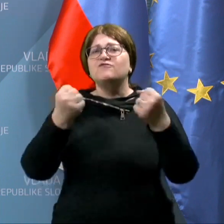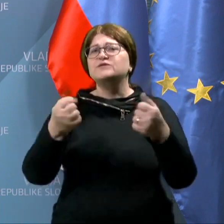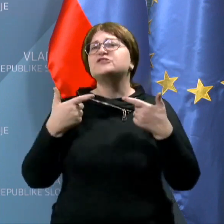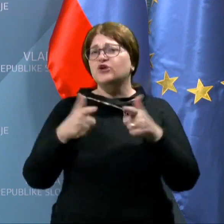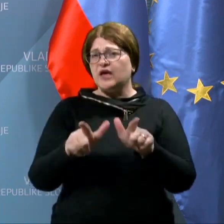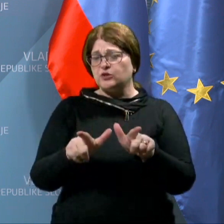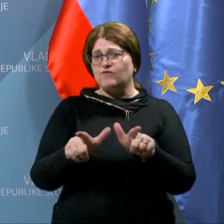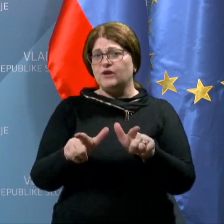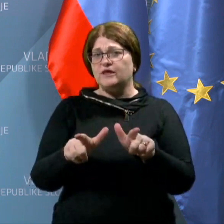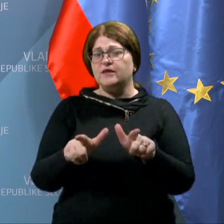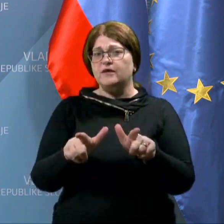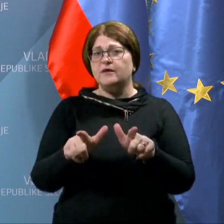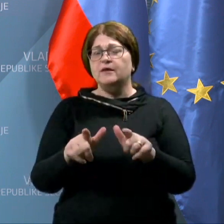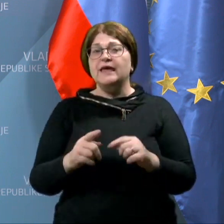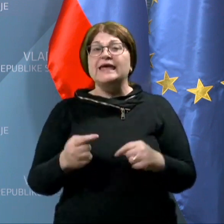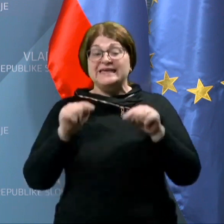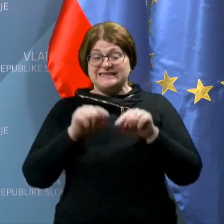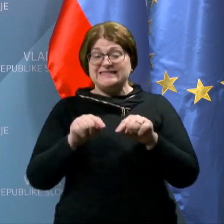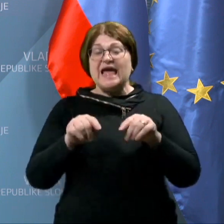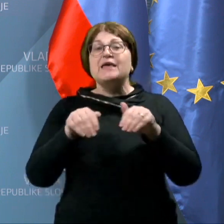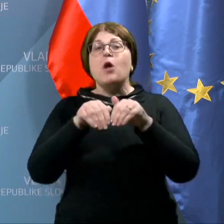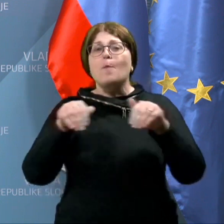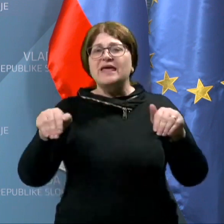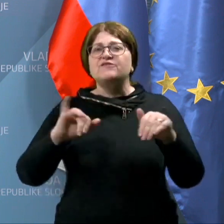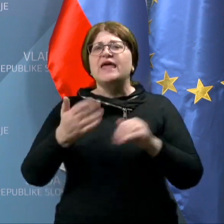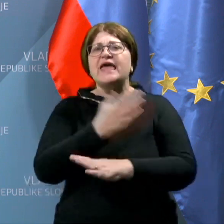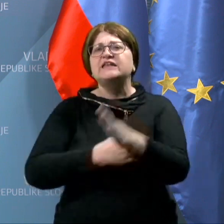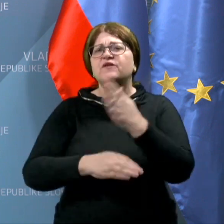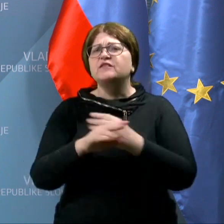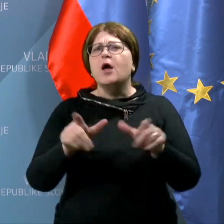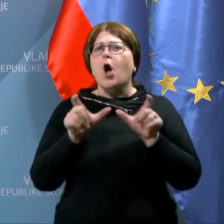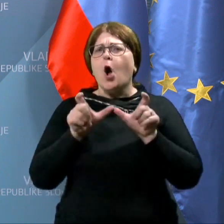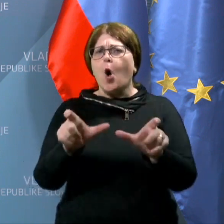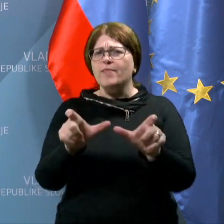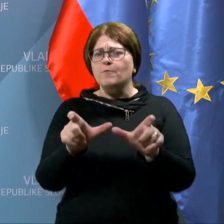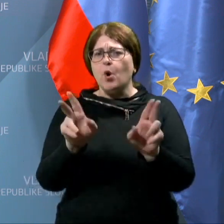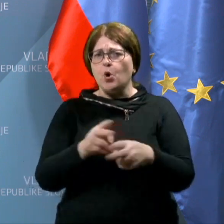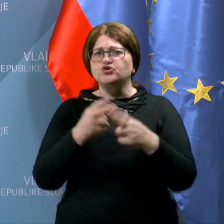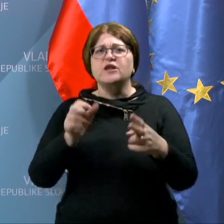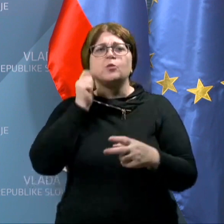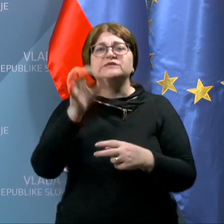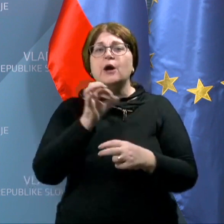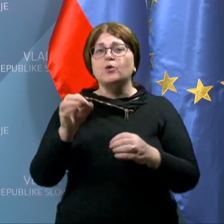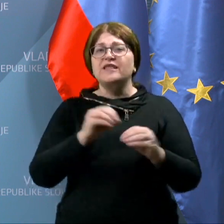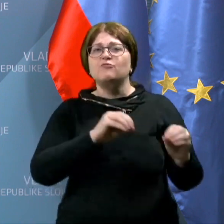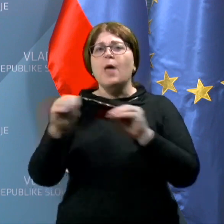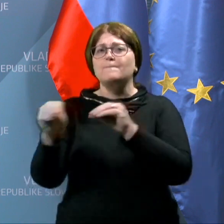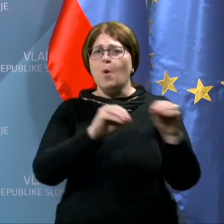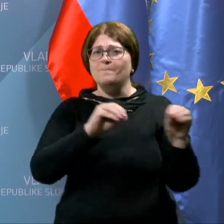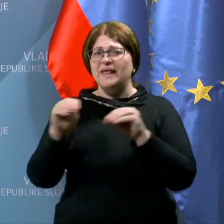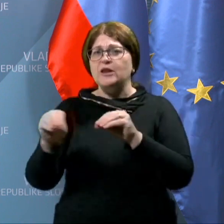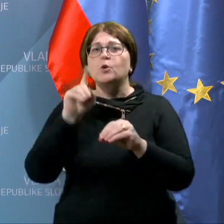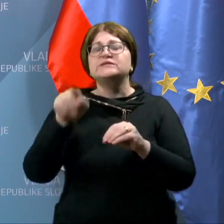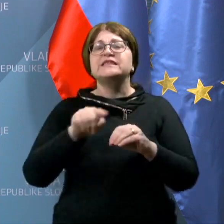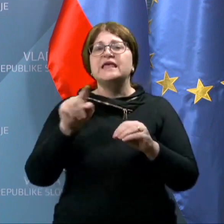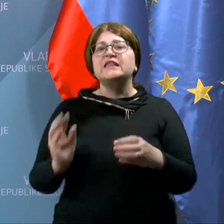dovoljenja. S takimi omejitvami je invalidom onemogočena vsakodnevna mobilnost in